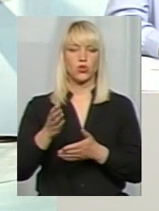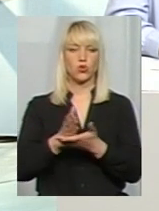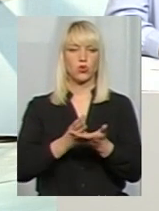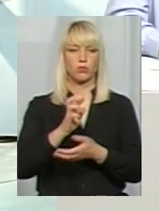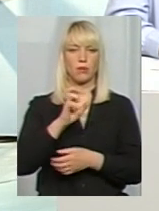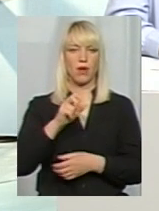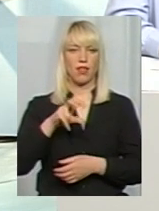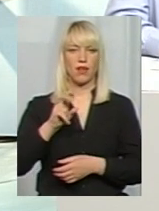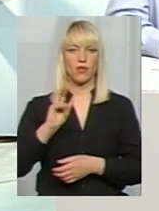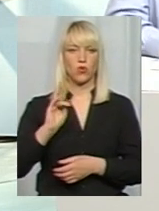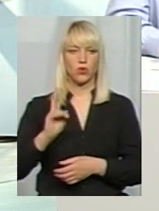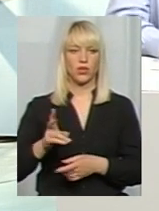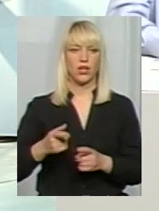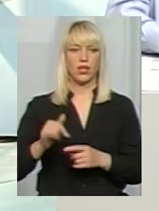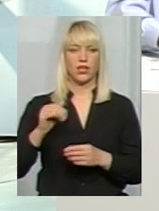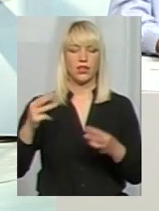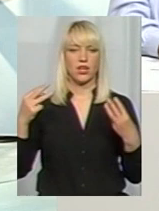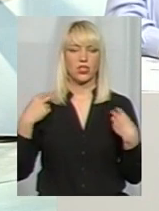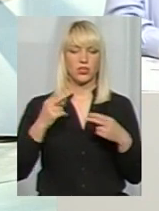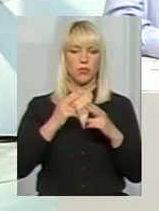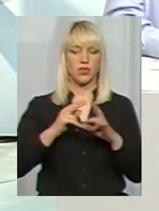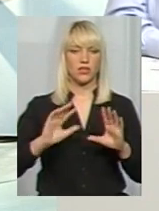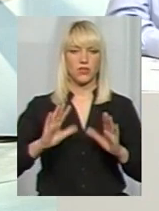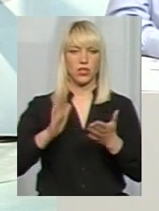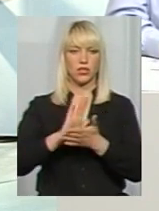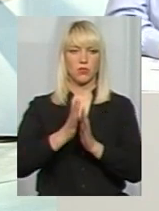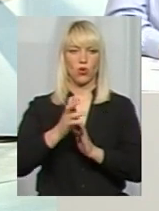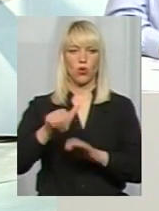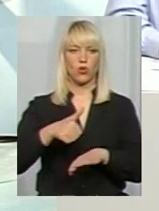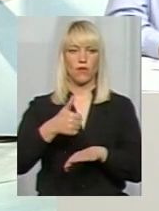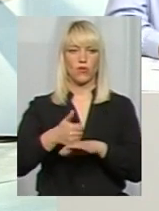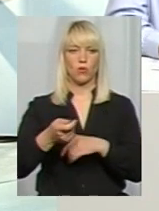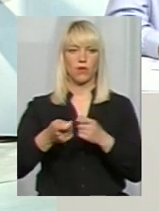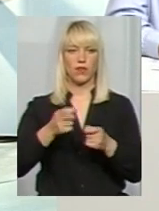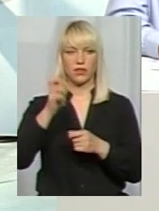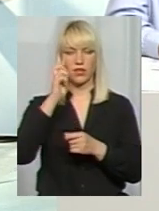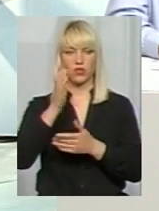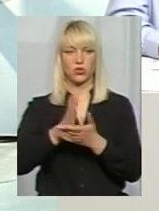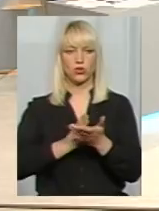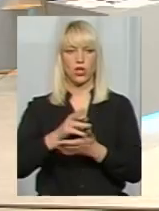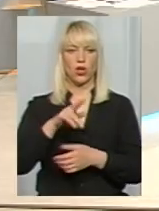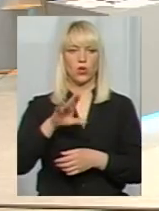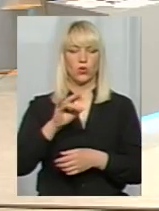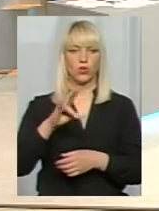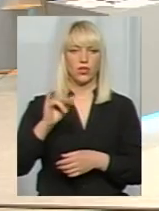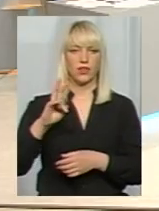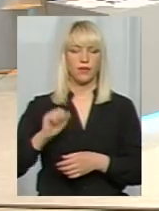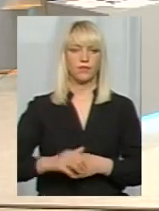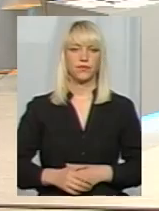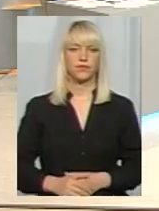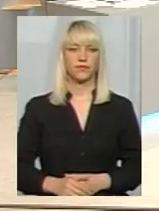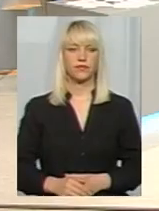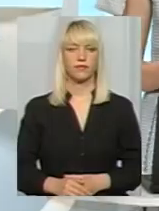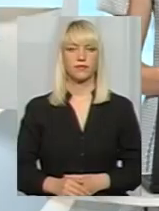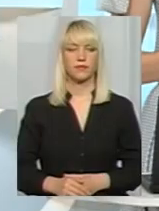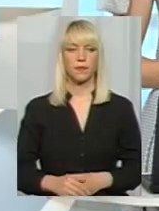начальник управління запобігання надзвичайним ситуаціям Головного управління Держслужби з надзвичайних ситуацій Андрій Доміна. Доброго вечора. Вітаю вас.